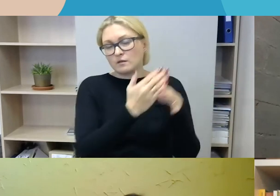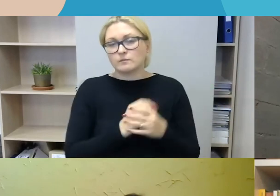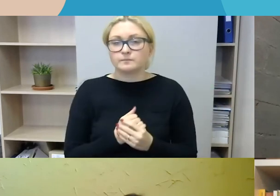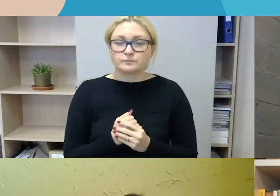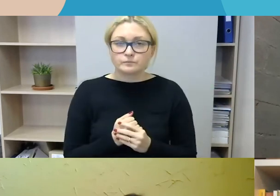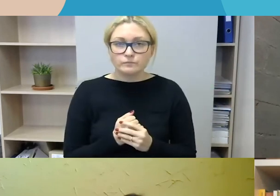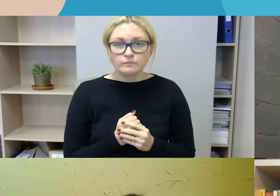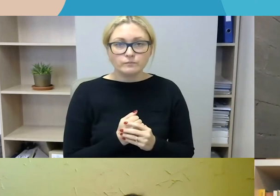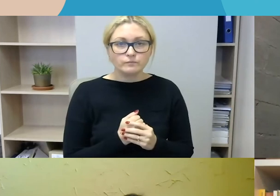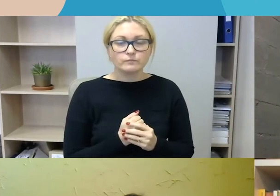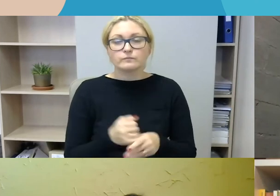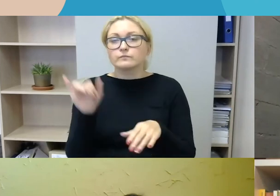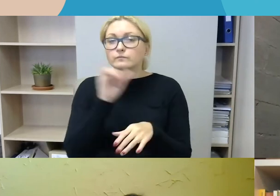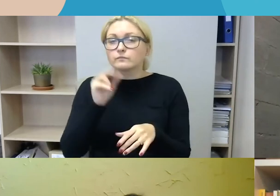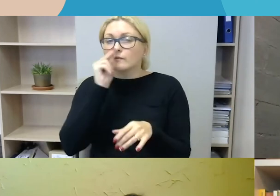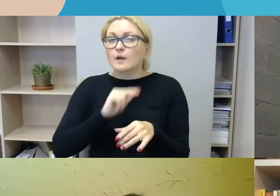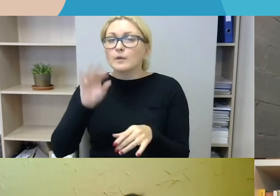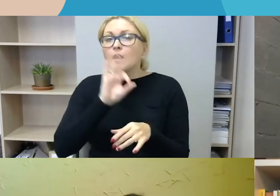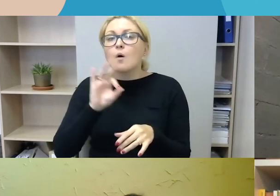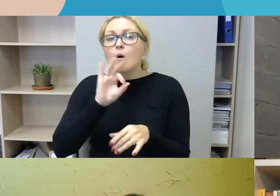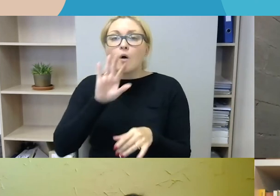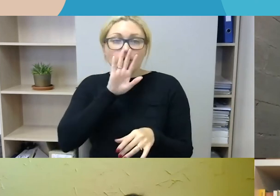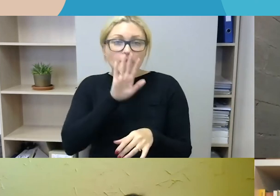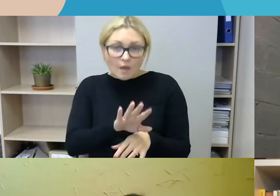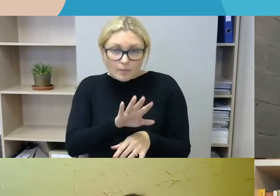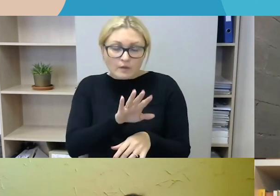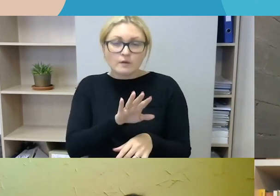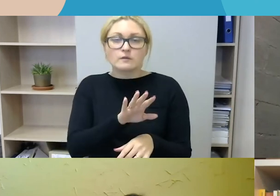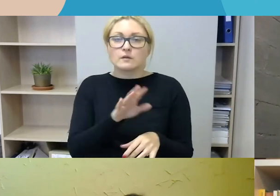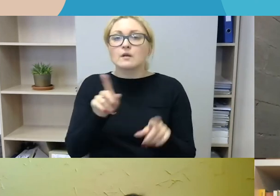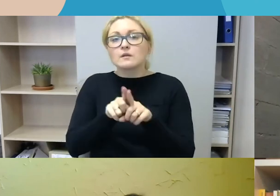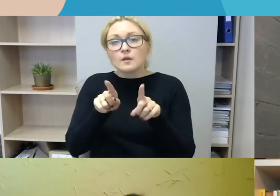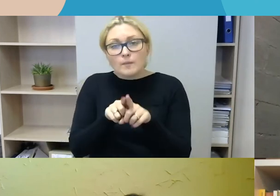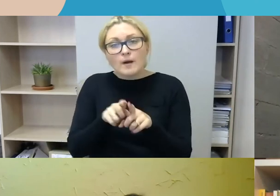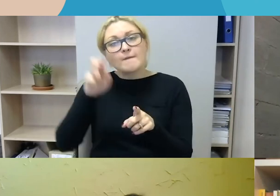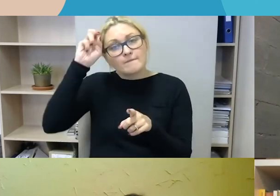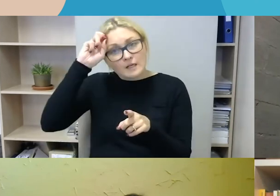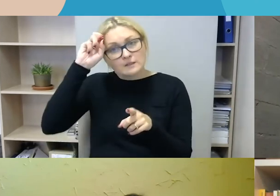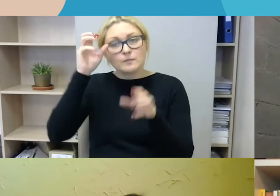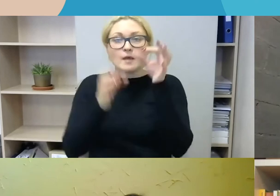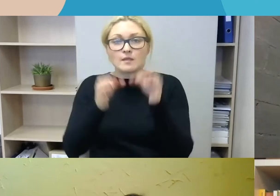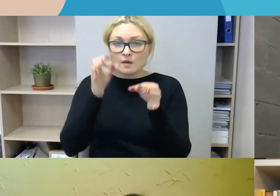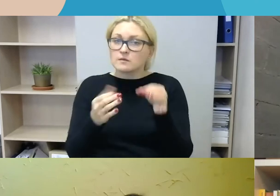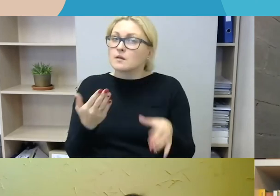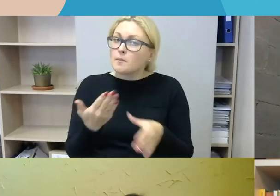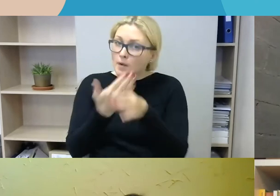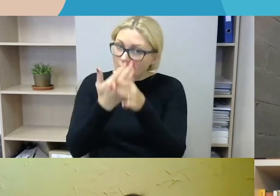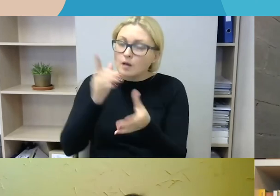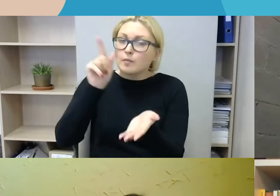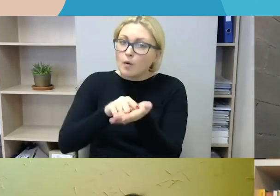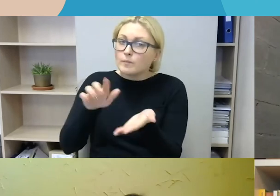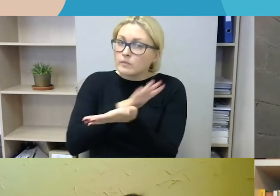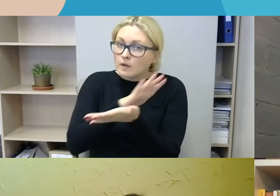nusikaltimai nepykantos nusikaltimų atvejais, yra garantuojama valstybės teisinė pagalba, bet aš atvirai turiu